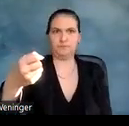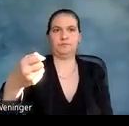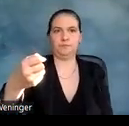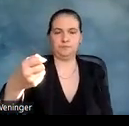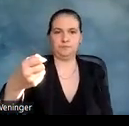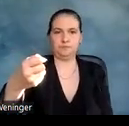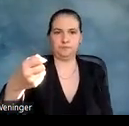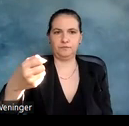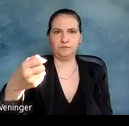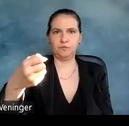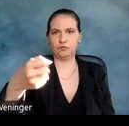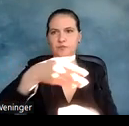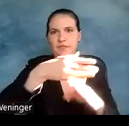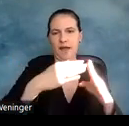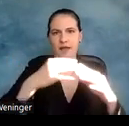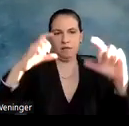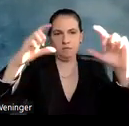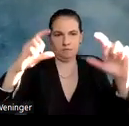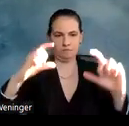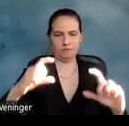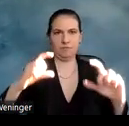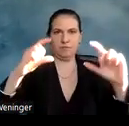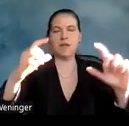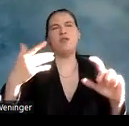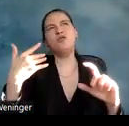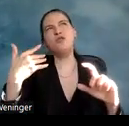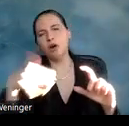über Teillesestruktur das erarbeiten, vielleicht noch nicht optimal.